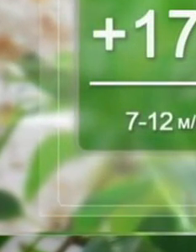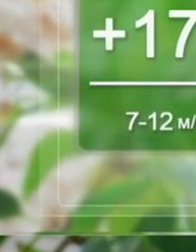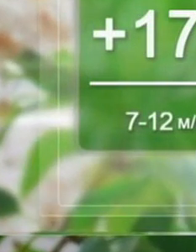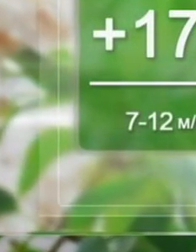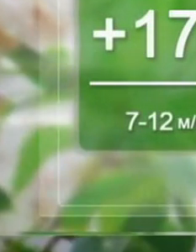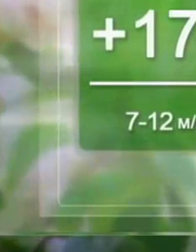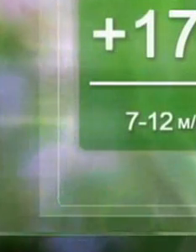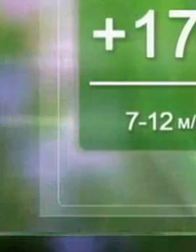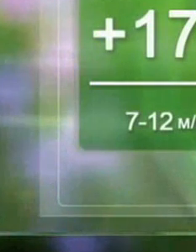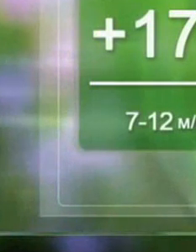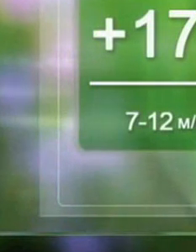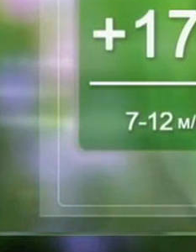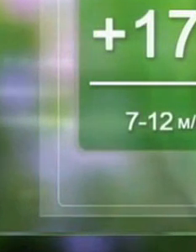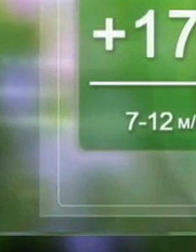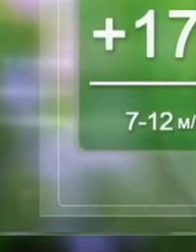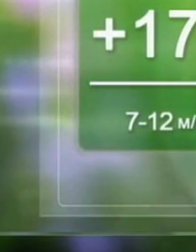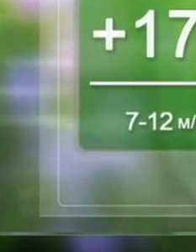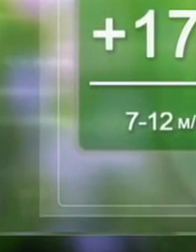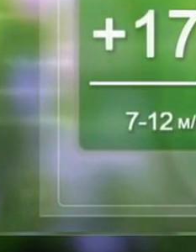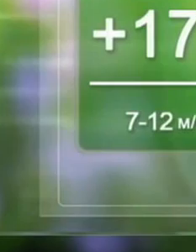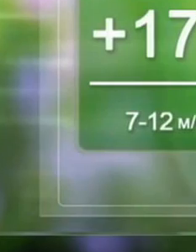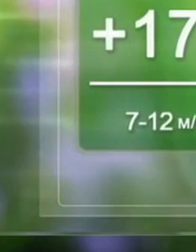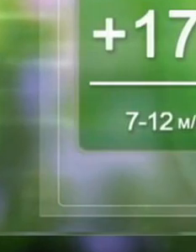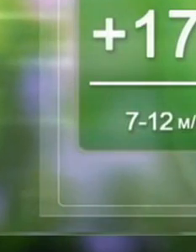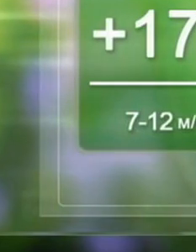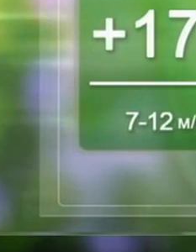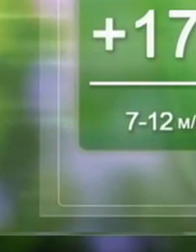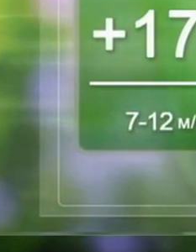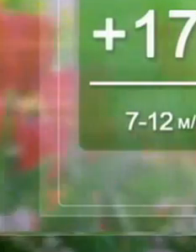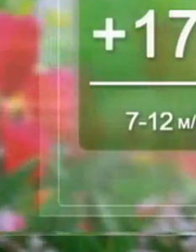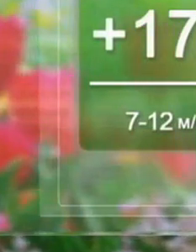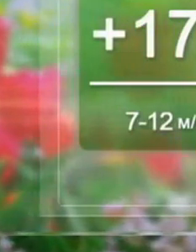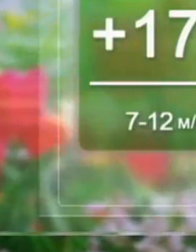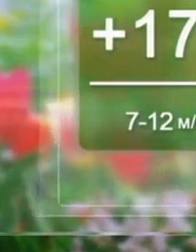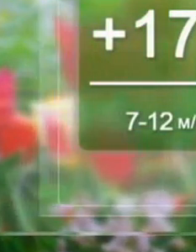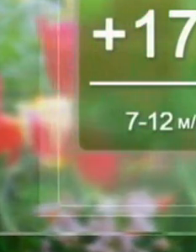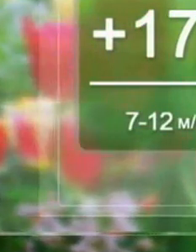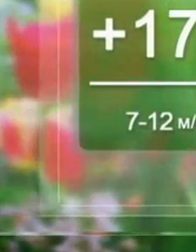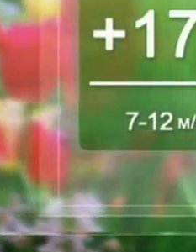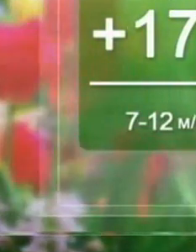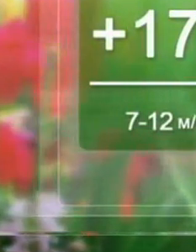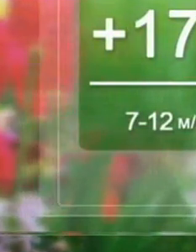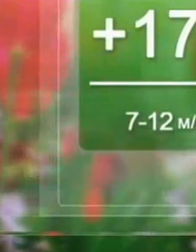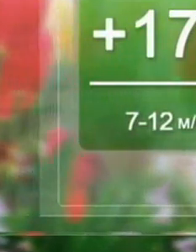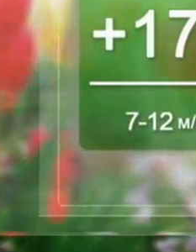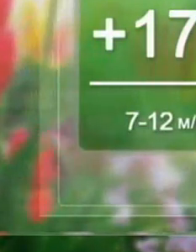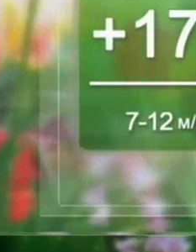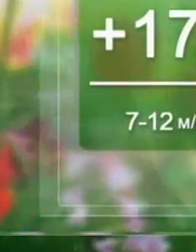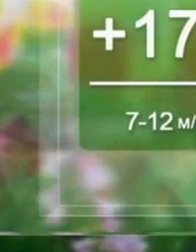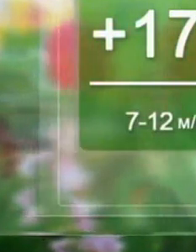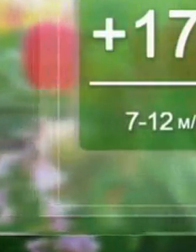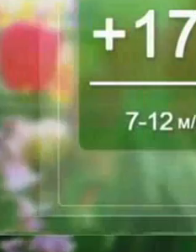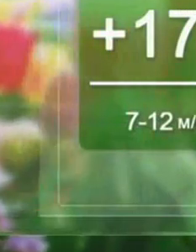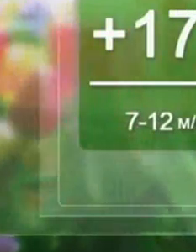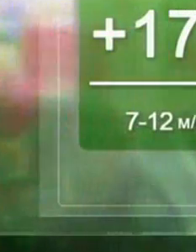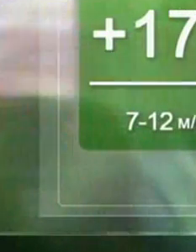секунду. В день місцями можливі пориви до 15-20. Температура повітря в області вночі 7-12 градусів тепла. В день стопчики